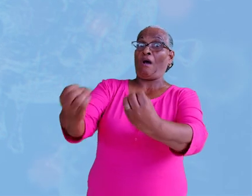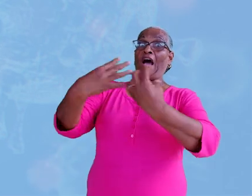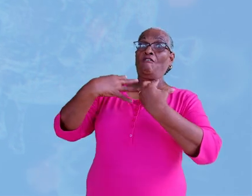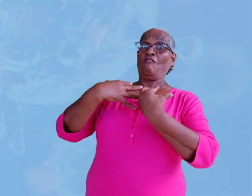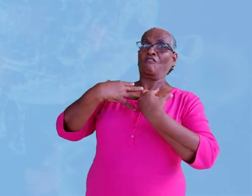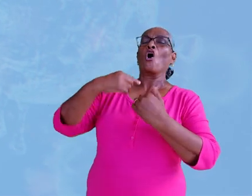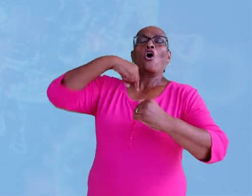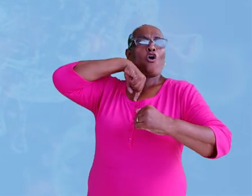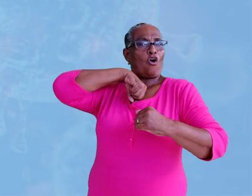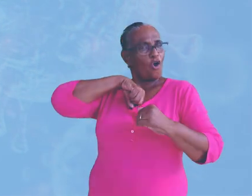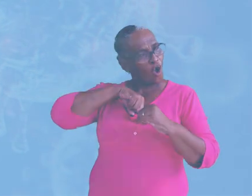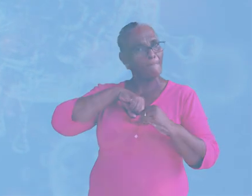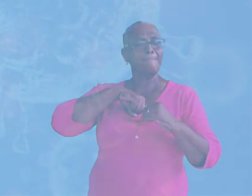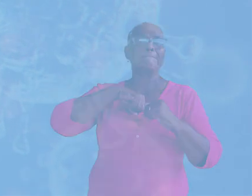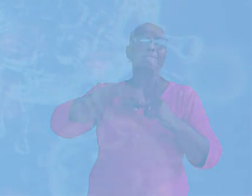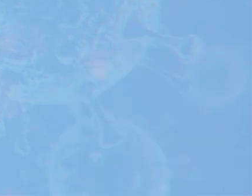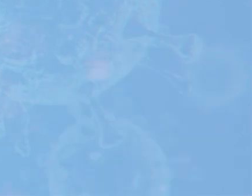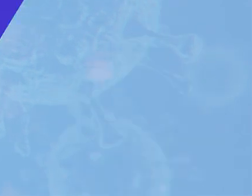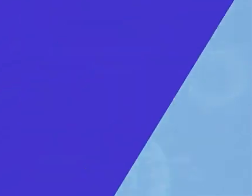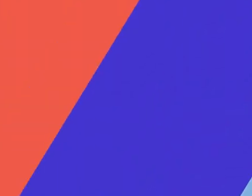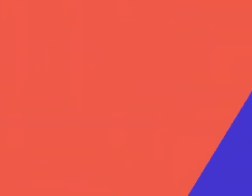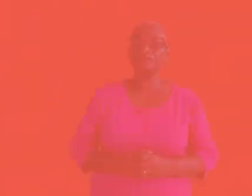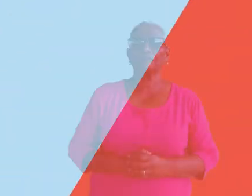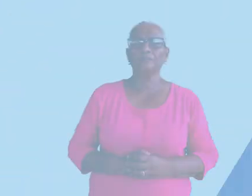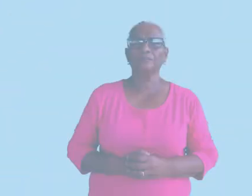aanvalt, binnenkomt.